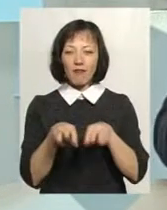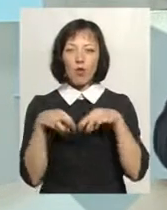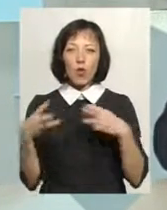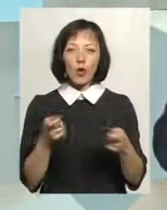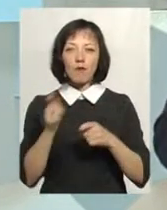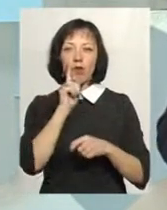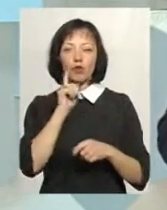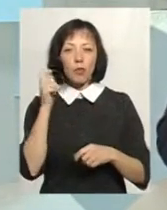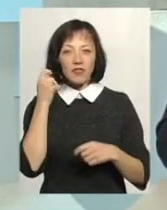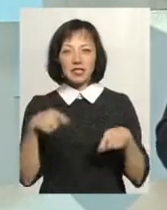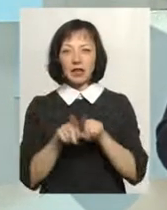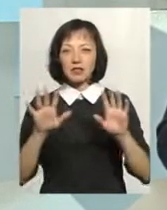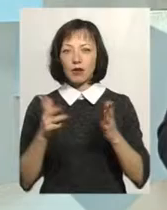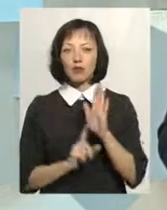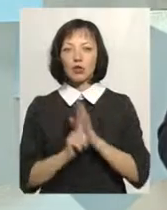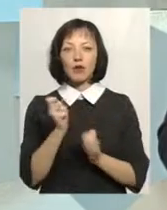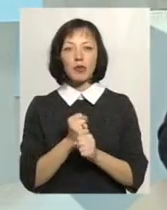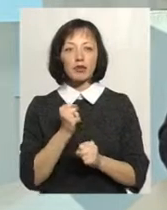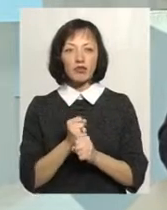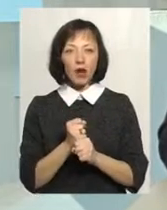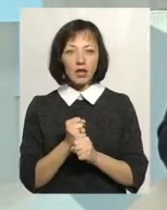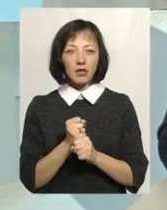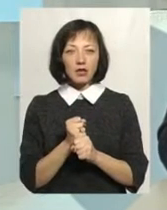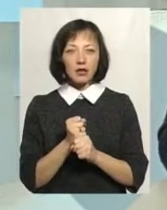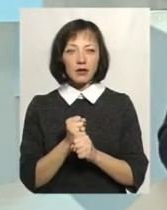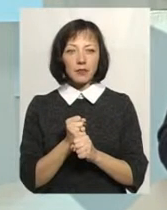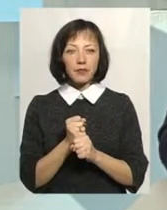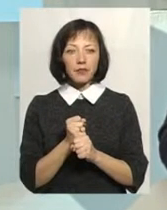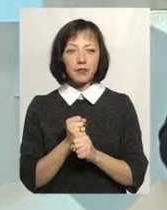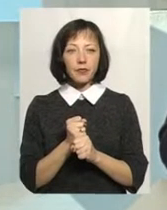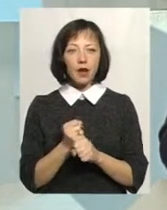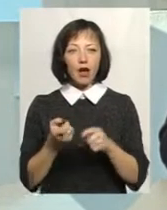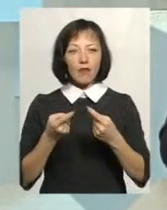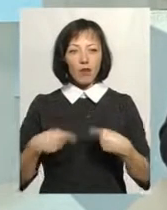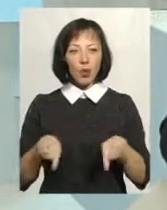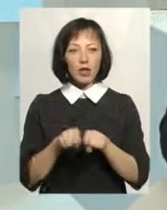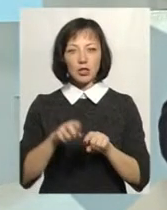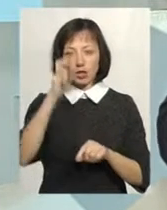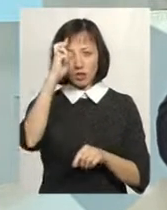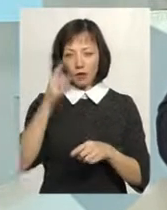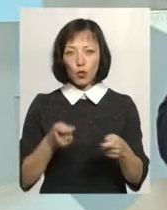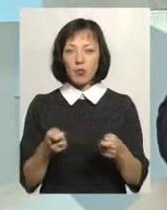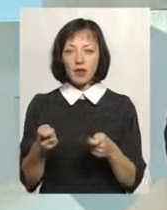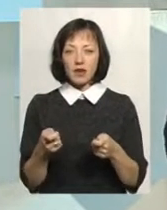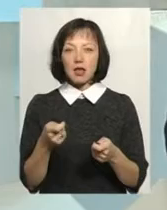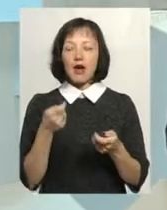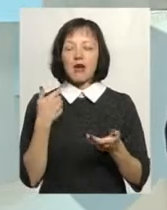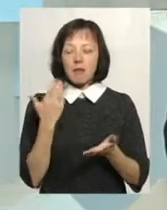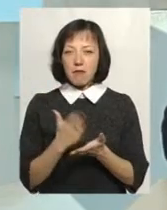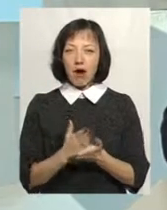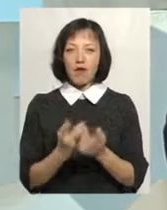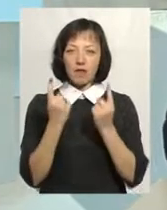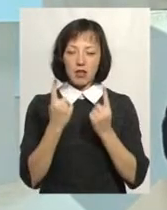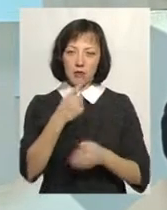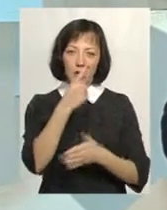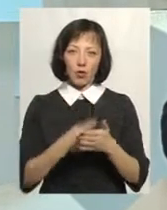молодому віці вже почав працювати в органах державного управління. Маю глибоке переконання,